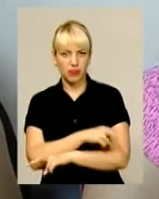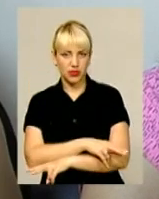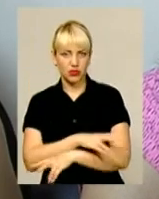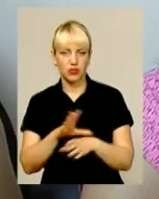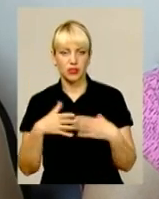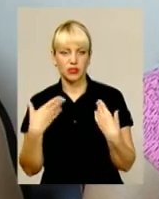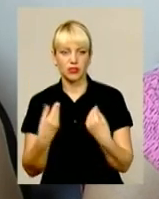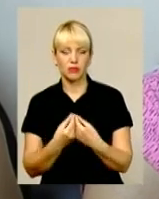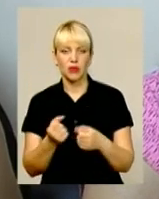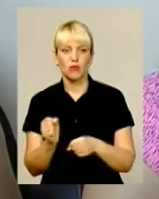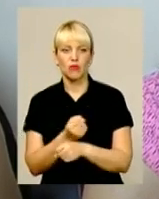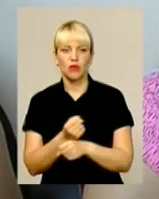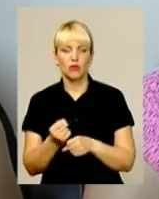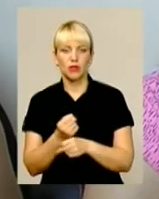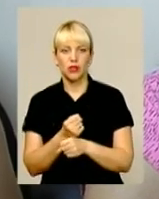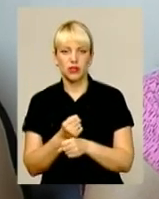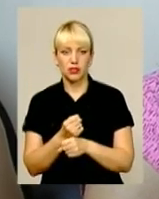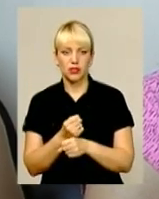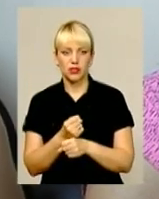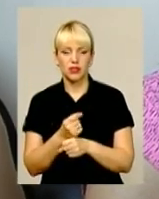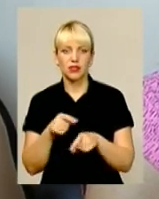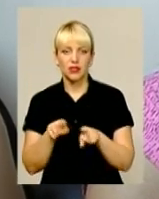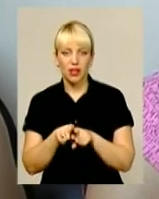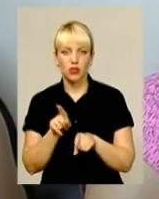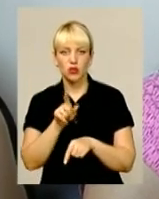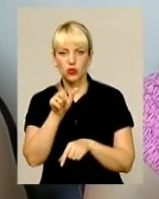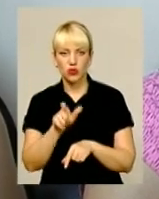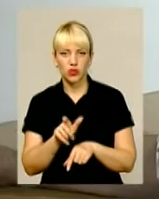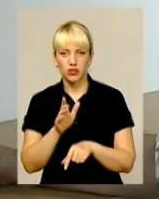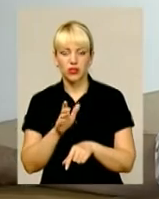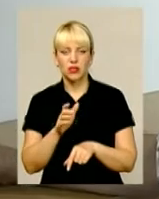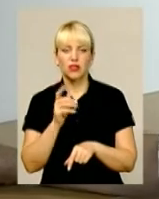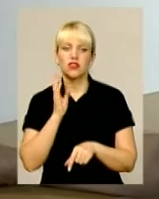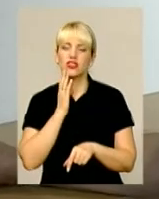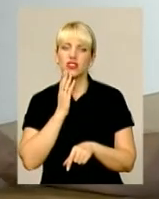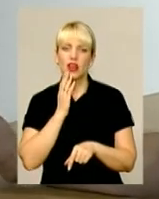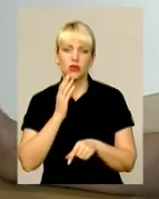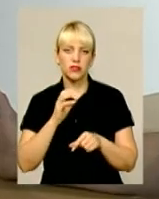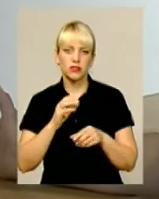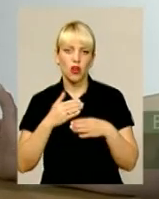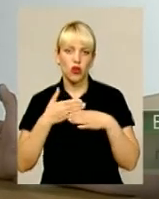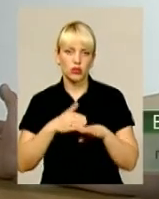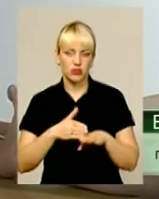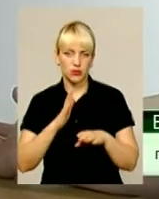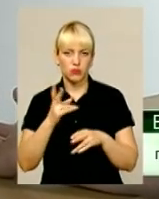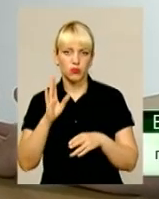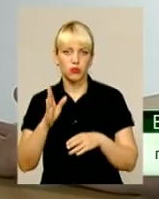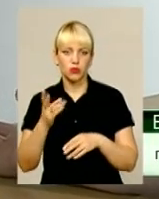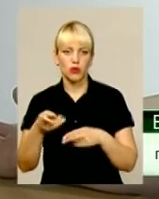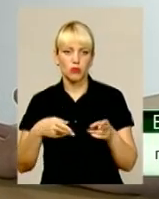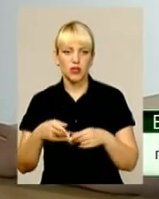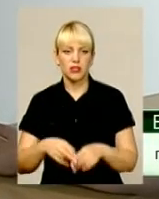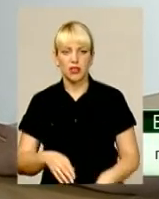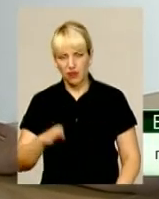і побити, щоб аж робити людині операцію, розбити челюсть. Він дійшов вже до того, що вимагав